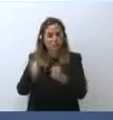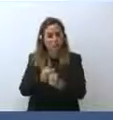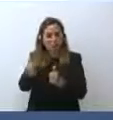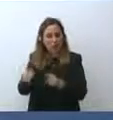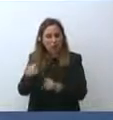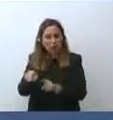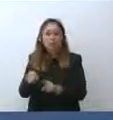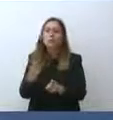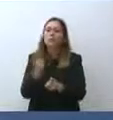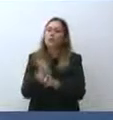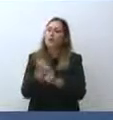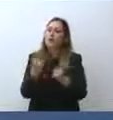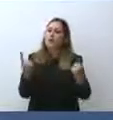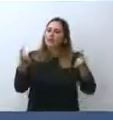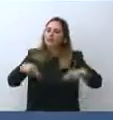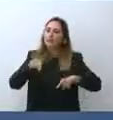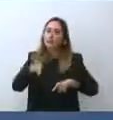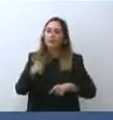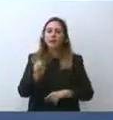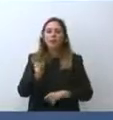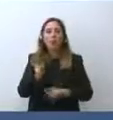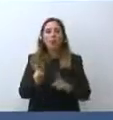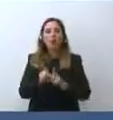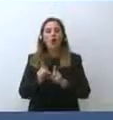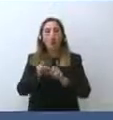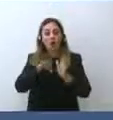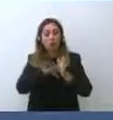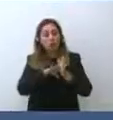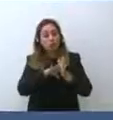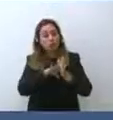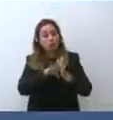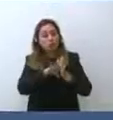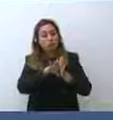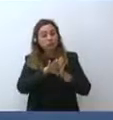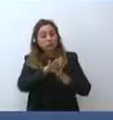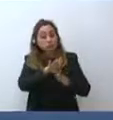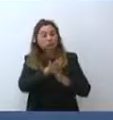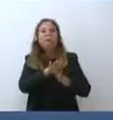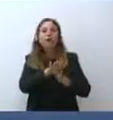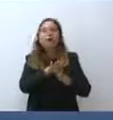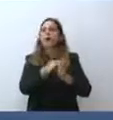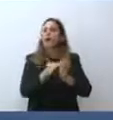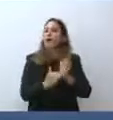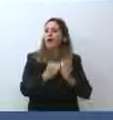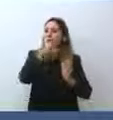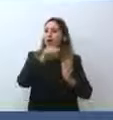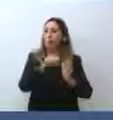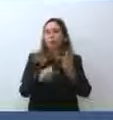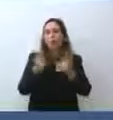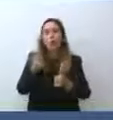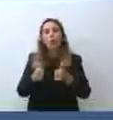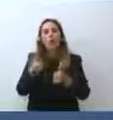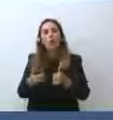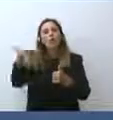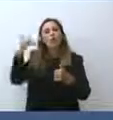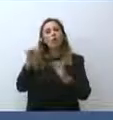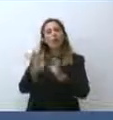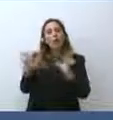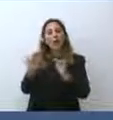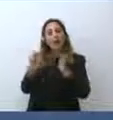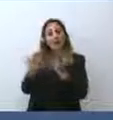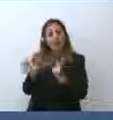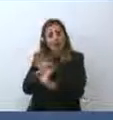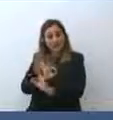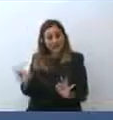mantenere un tasso di crescita considerevolmente più elevato di quello che si aveva prima della pandemia. È lì che